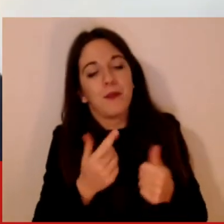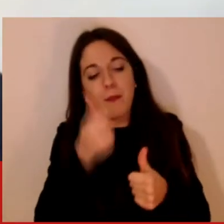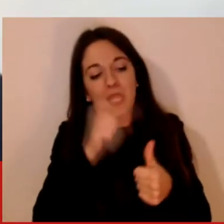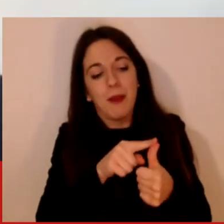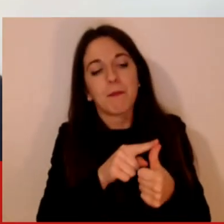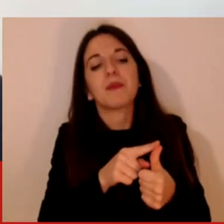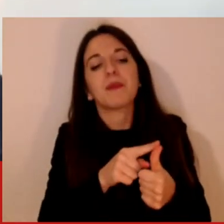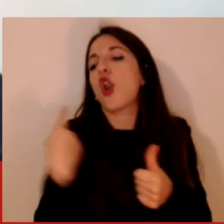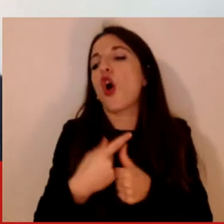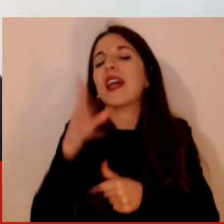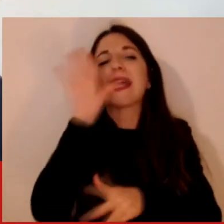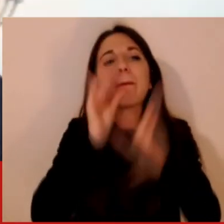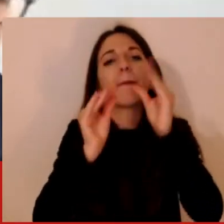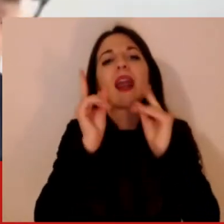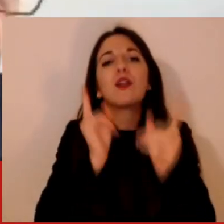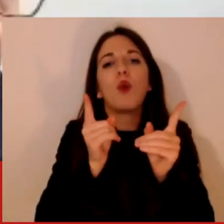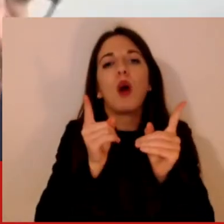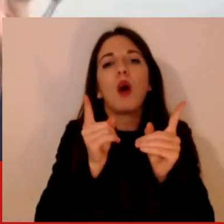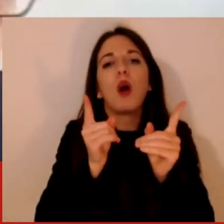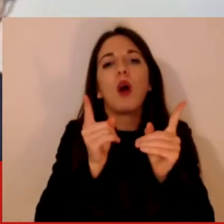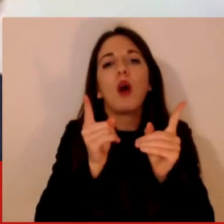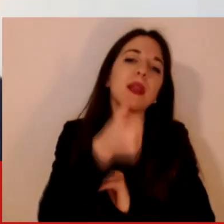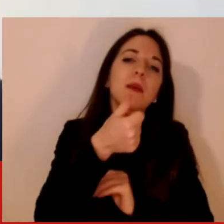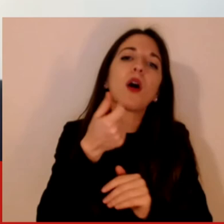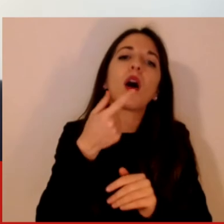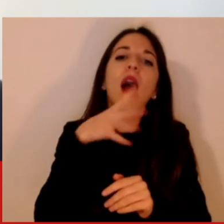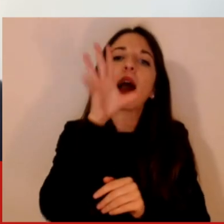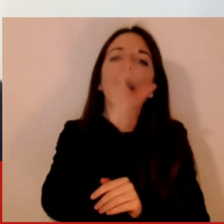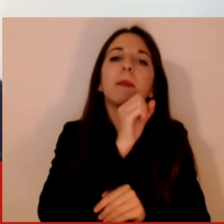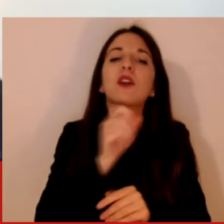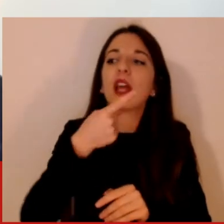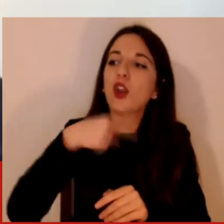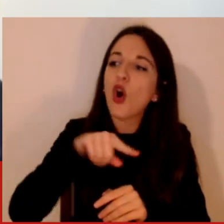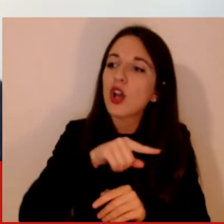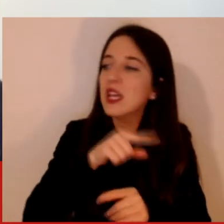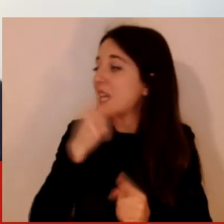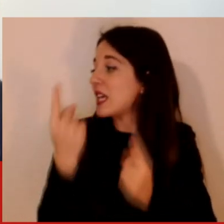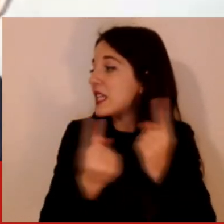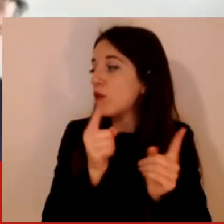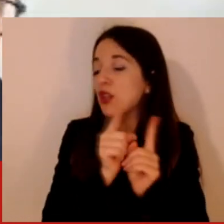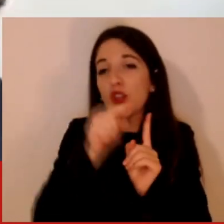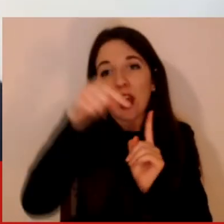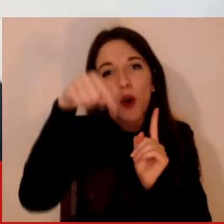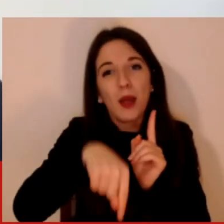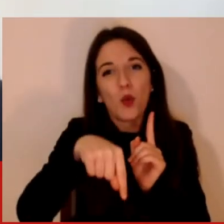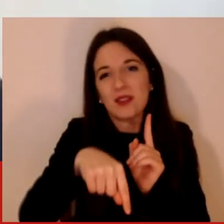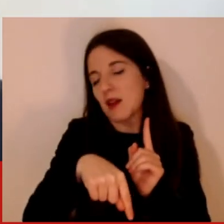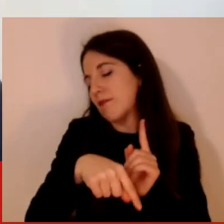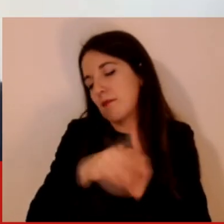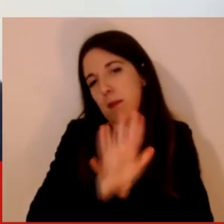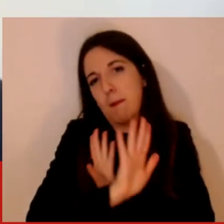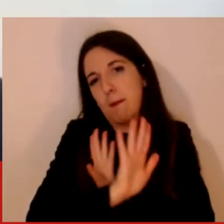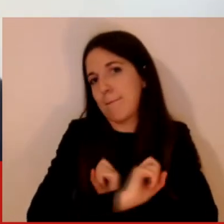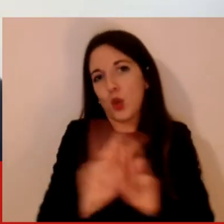ritrovarci in una situazione come questa dove dobbiamo costruire tutti i sistemi di sorveglianza epidemiologica fondamentalmente quasi da